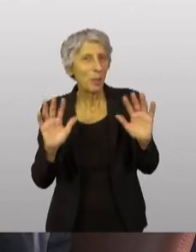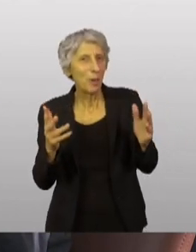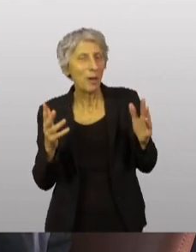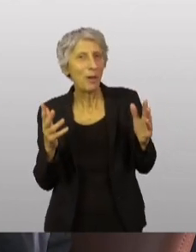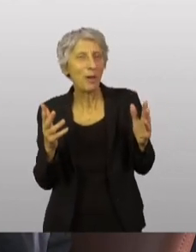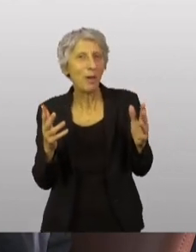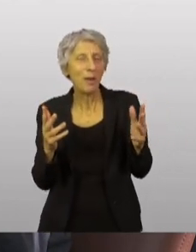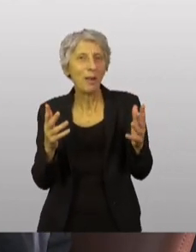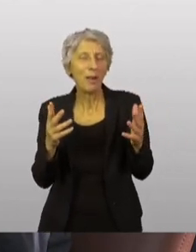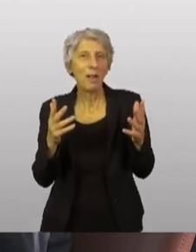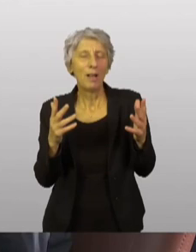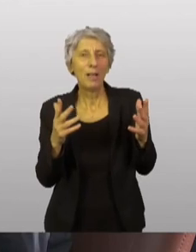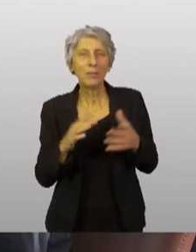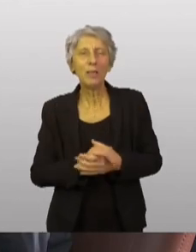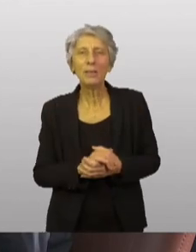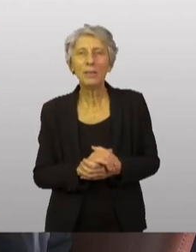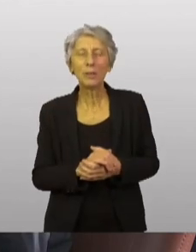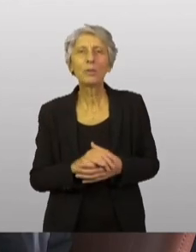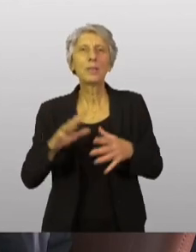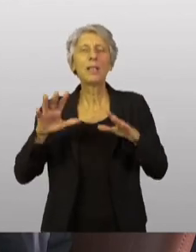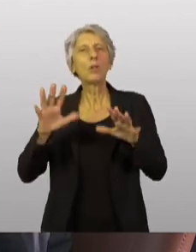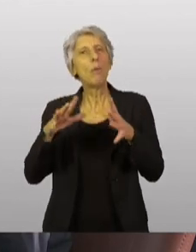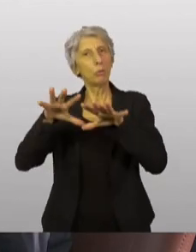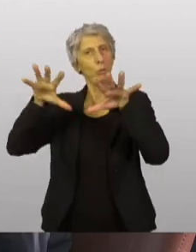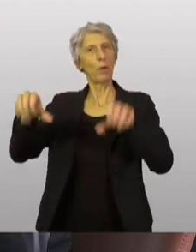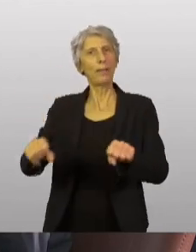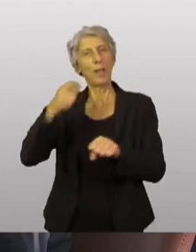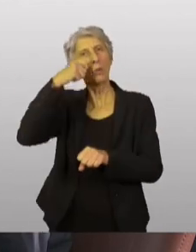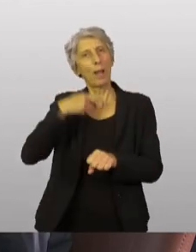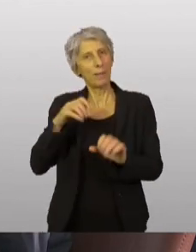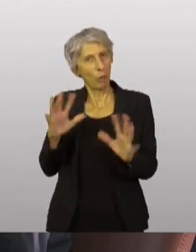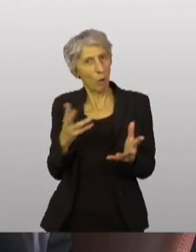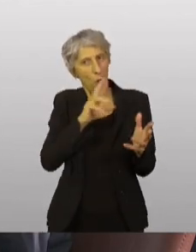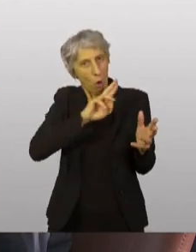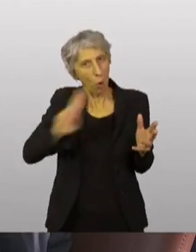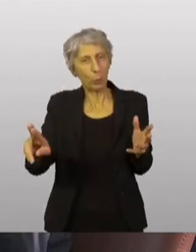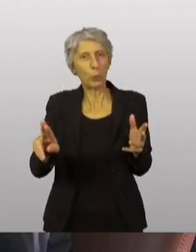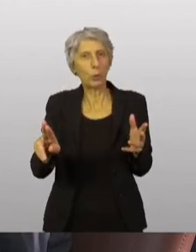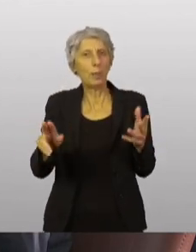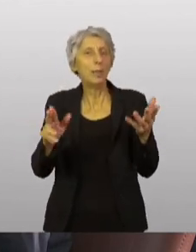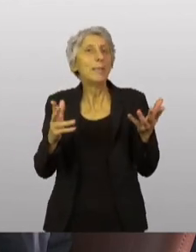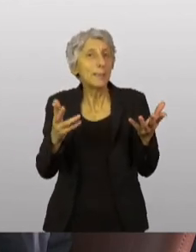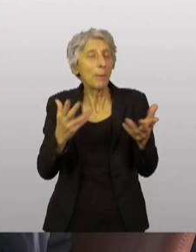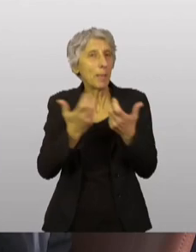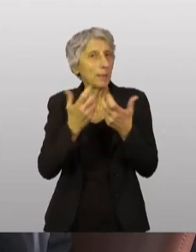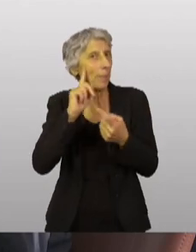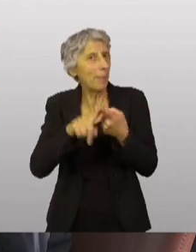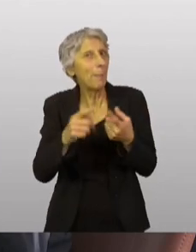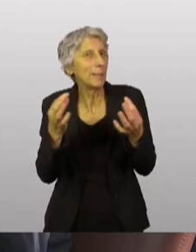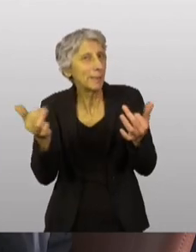souveraineté de l'Ukraine. Et la France espère peut-être toujours